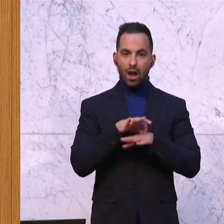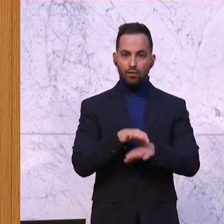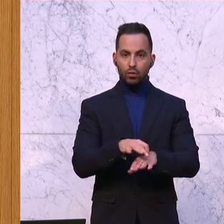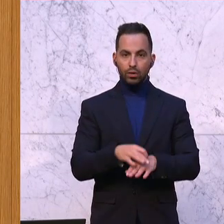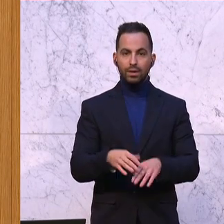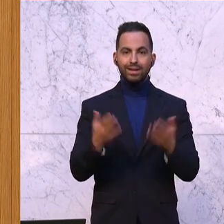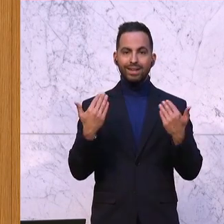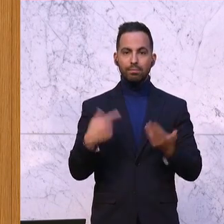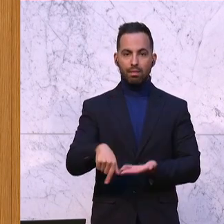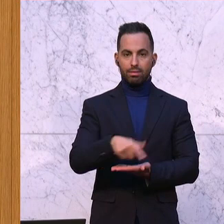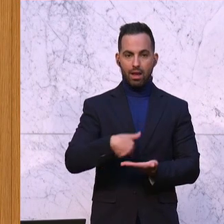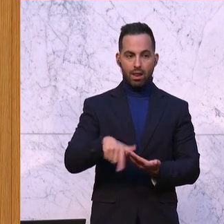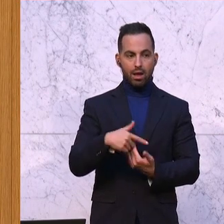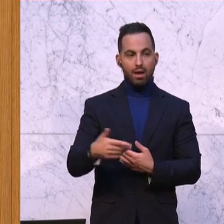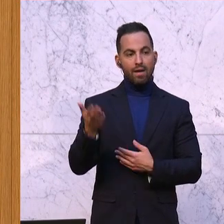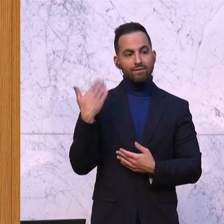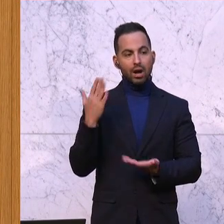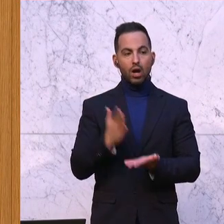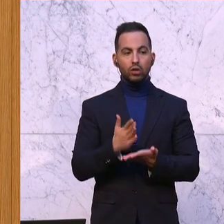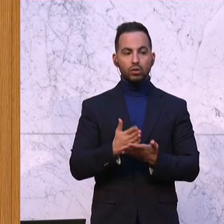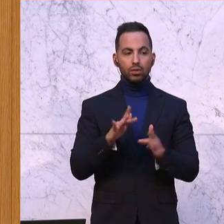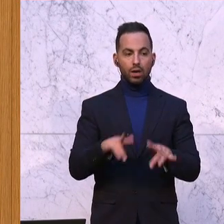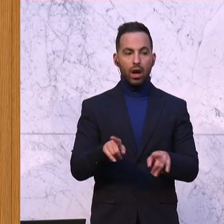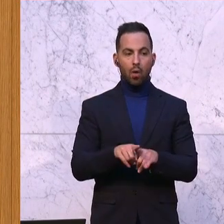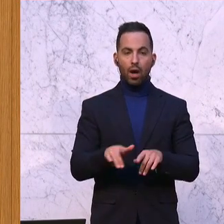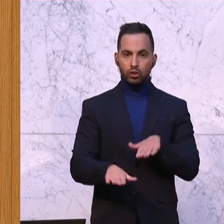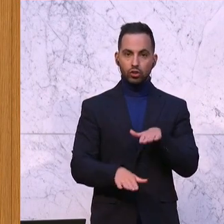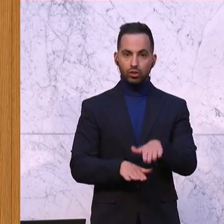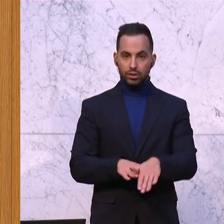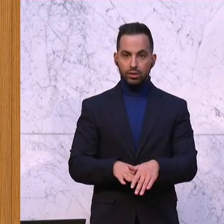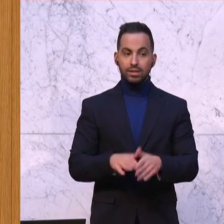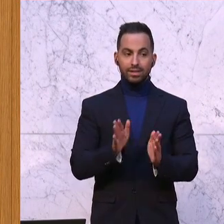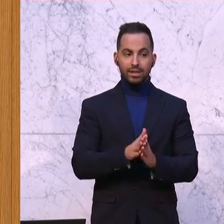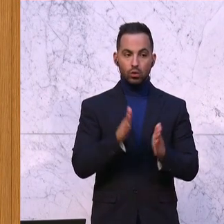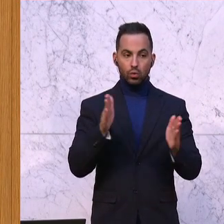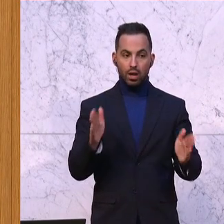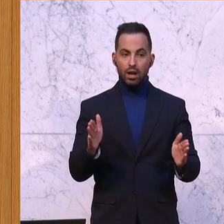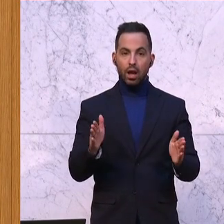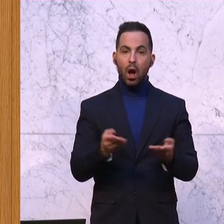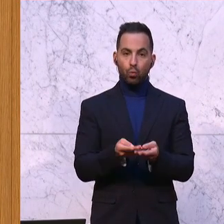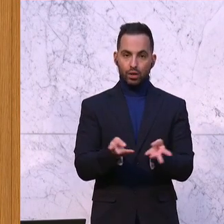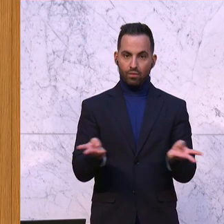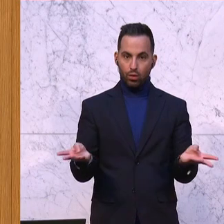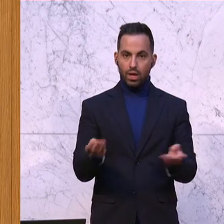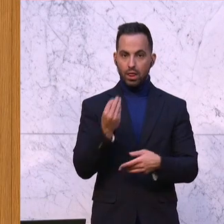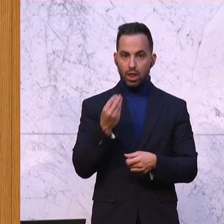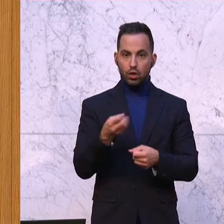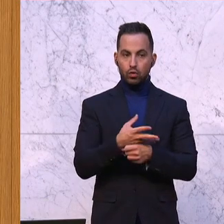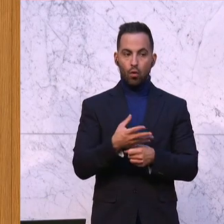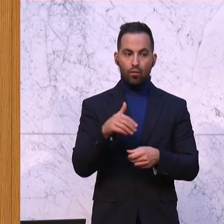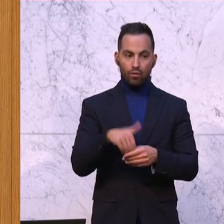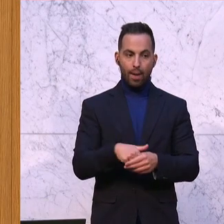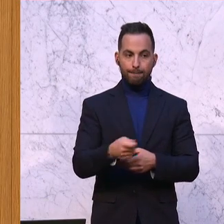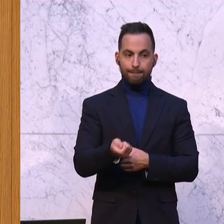Klimatellers wurde bereits bei ein weiterer Schritt getätigt, saisonale, ausgewogene und nährstoffreiche Mahlzeiten